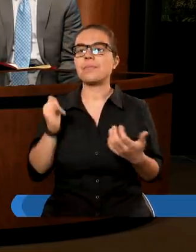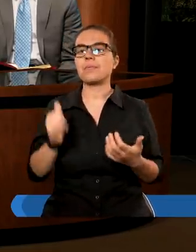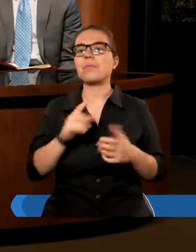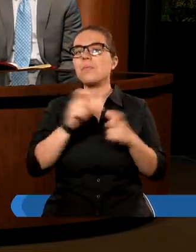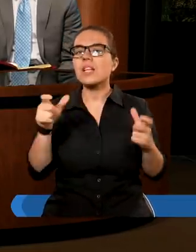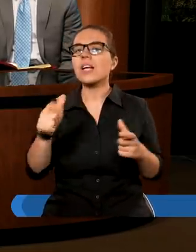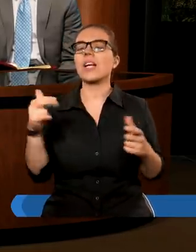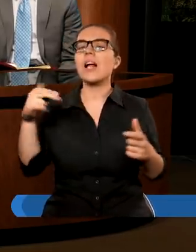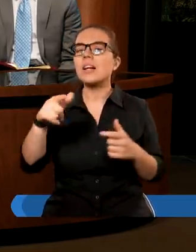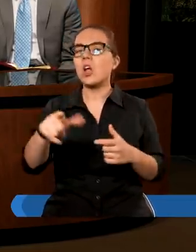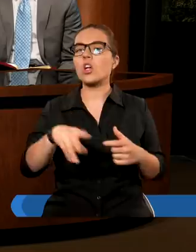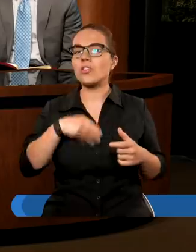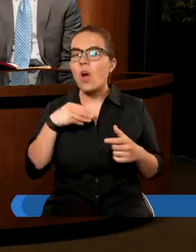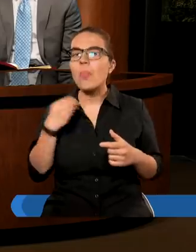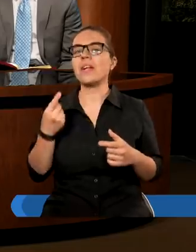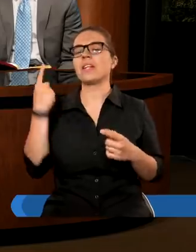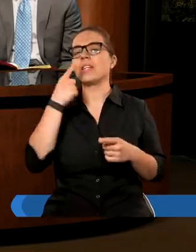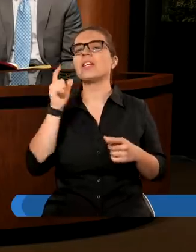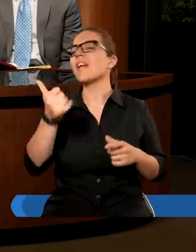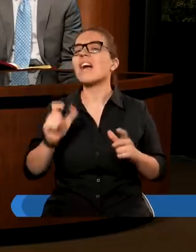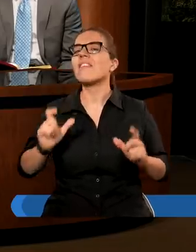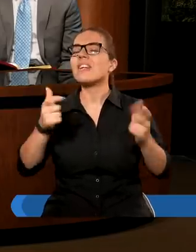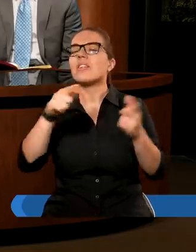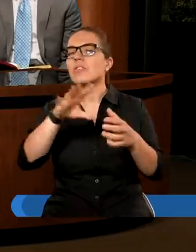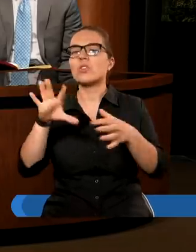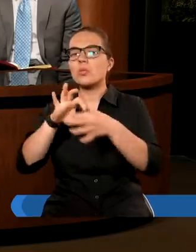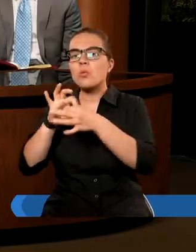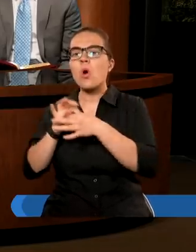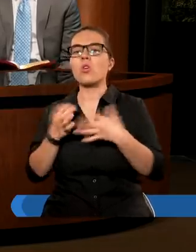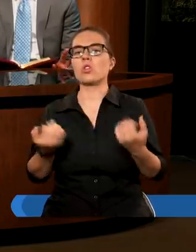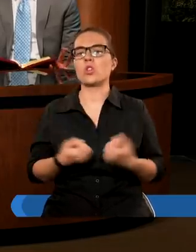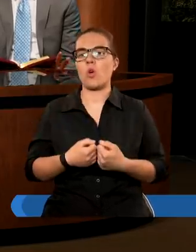zniszczenia owej świątyni, z jakim wydarzeniem łączą to wydarzenie?